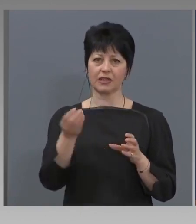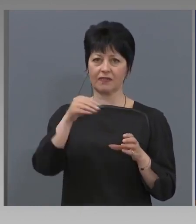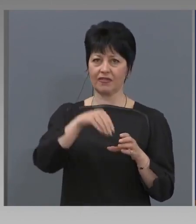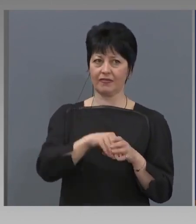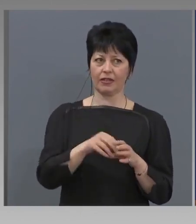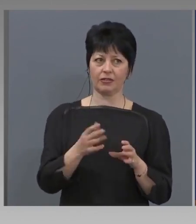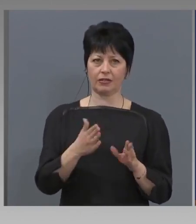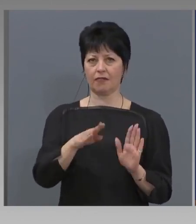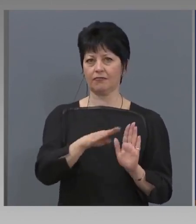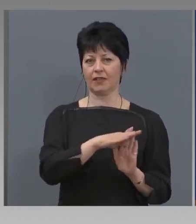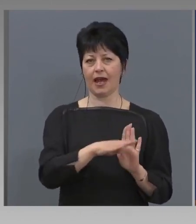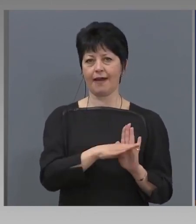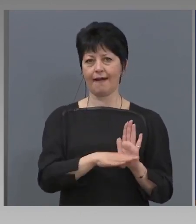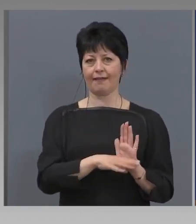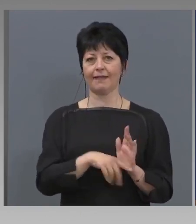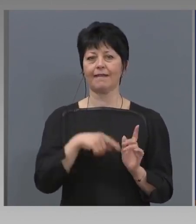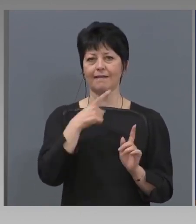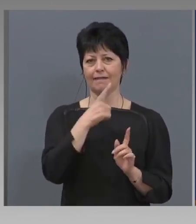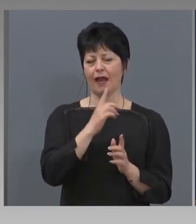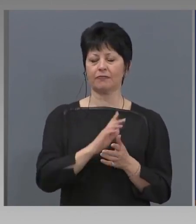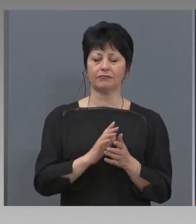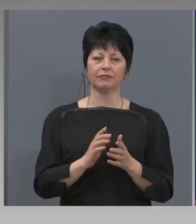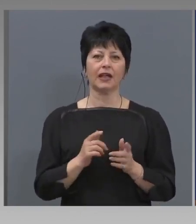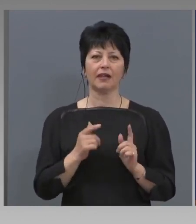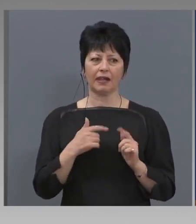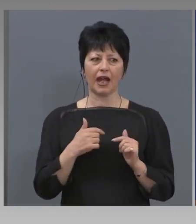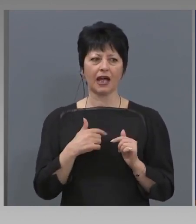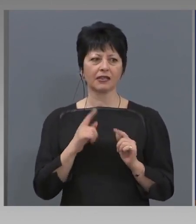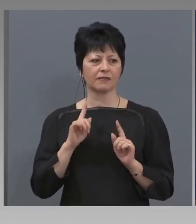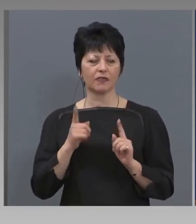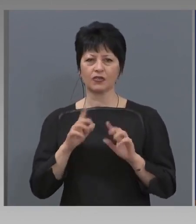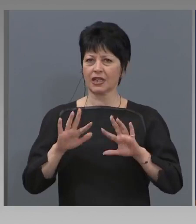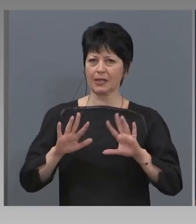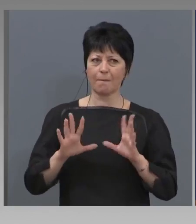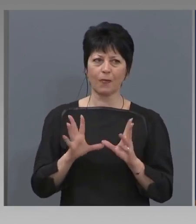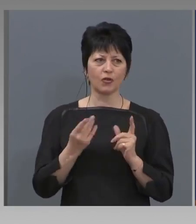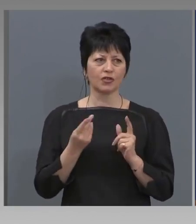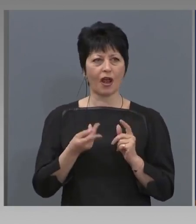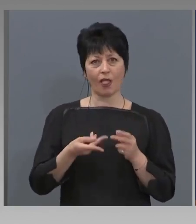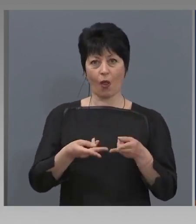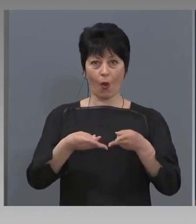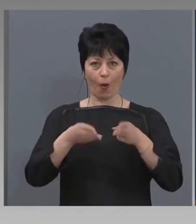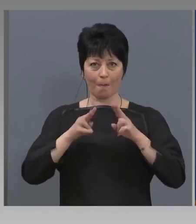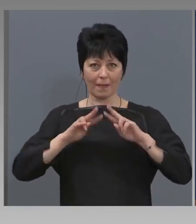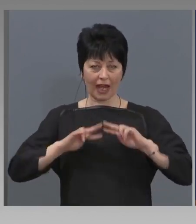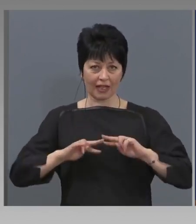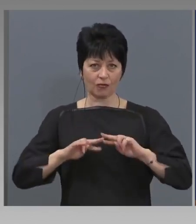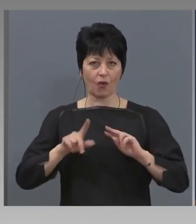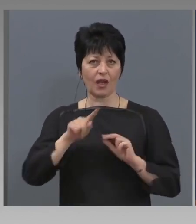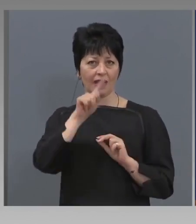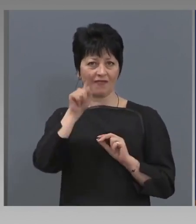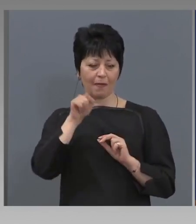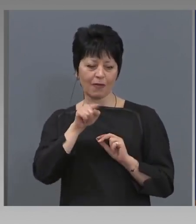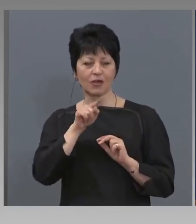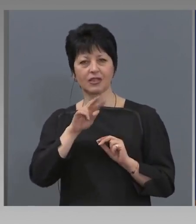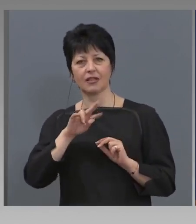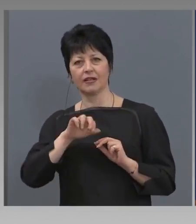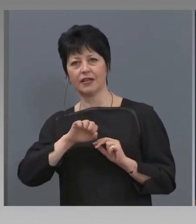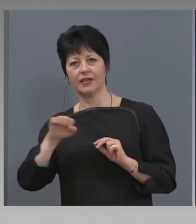там извършваме огромна. Аз бих започнал по-братно и въпроса, и отговор.